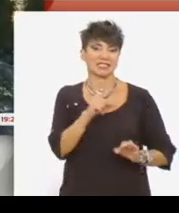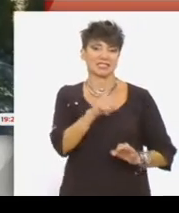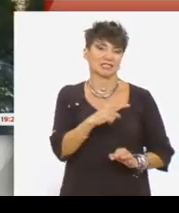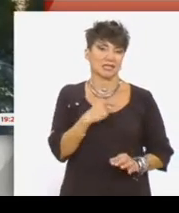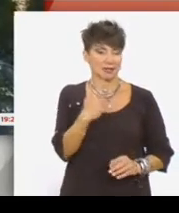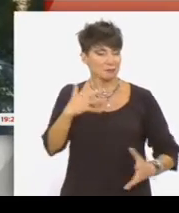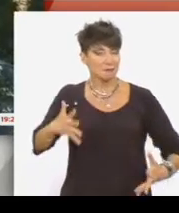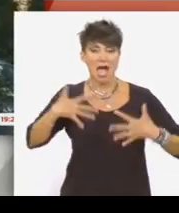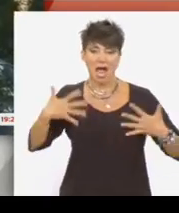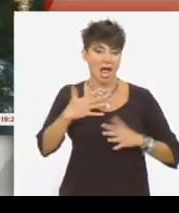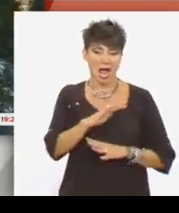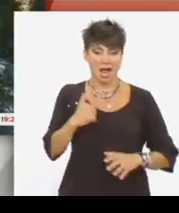Και ήμουν έξω από την ελληνική πρεσβεία.